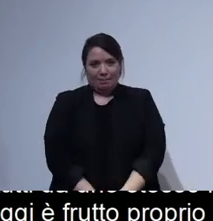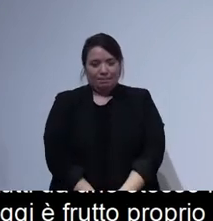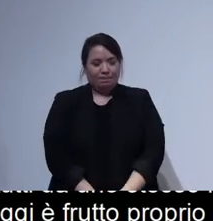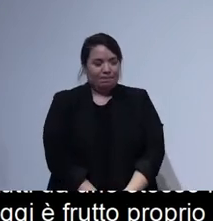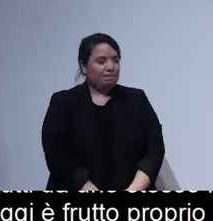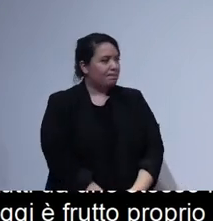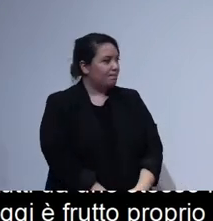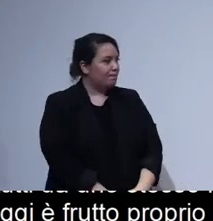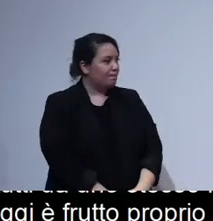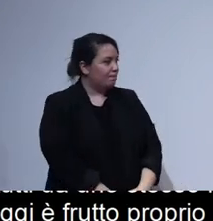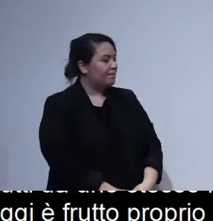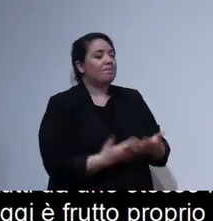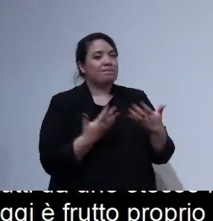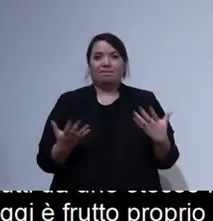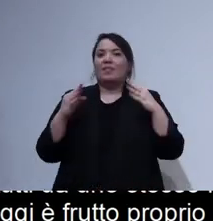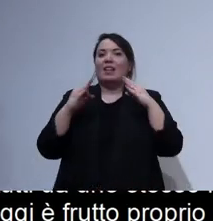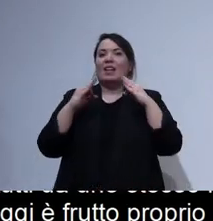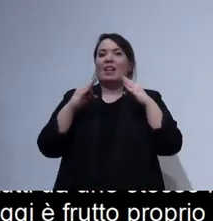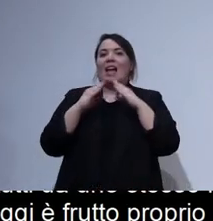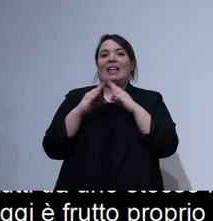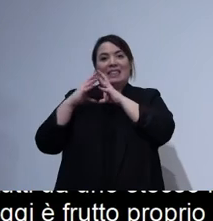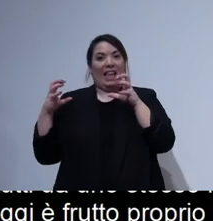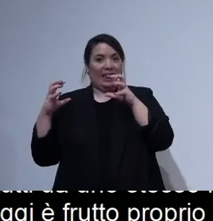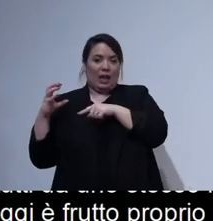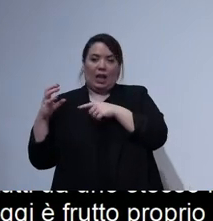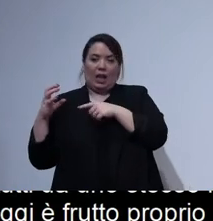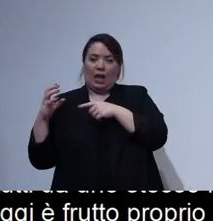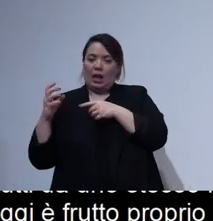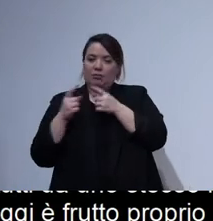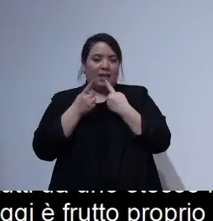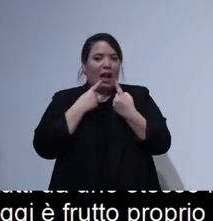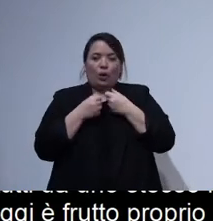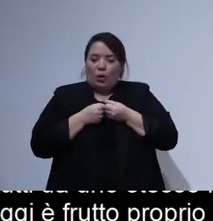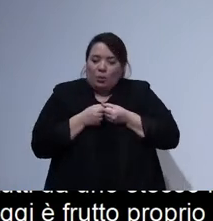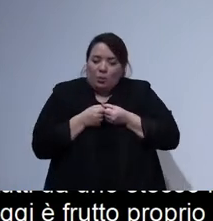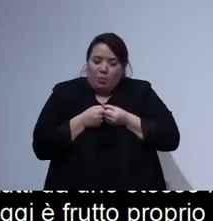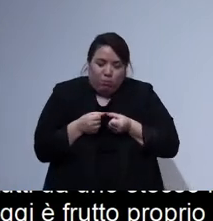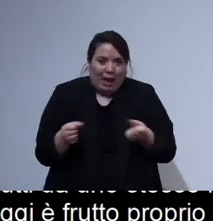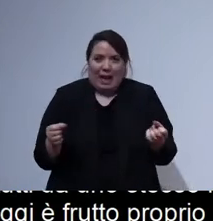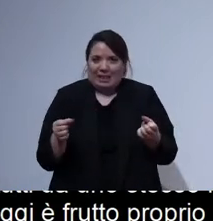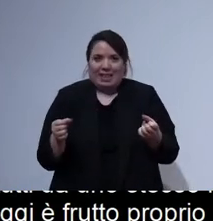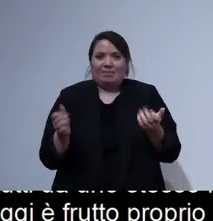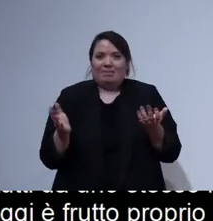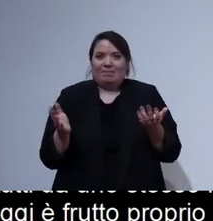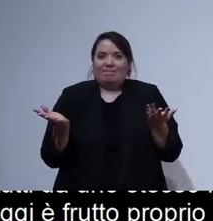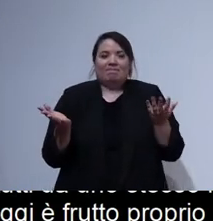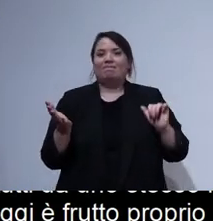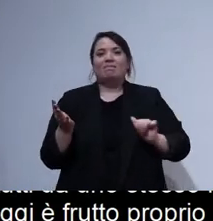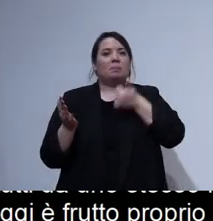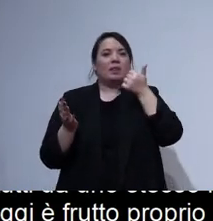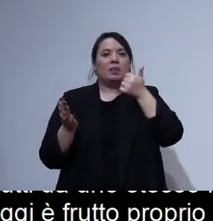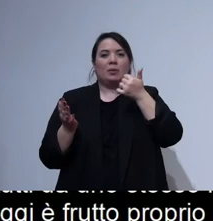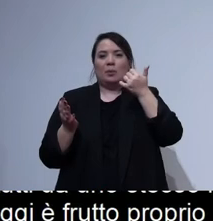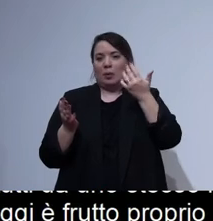per l'azienda sostanzialmente il dialogo è fondamentale su tanti aspetti il primo io citerei rispetto all'accessibilità